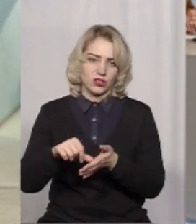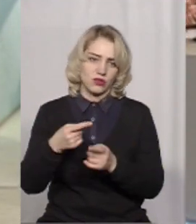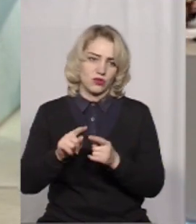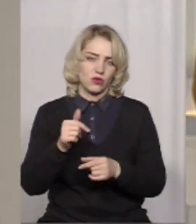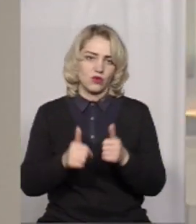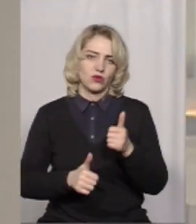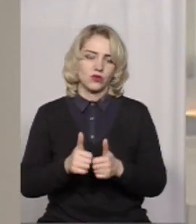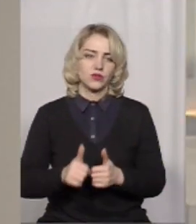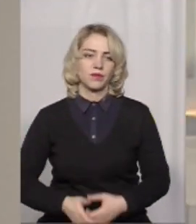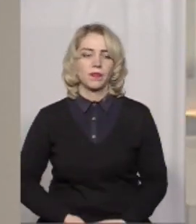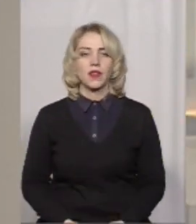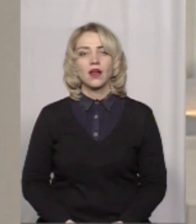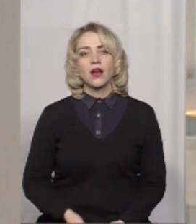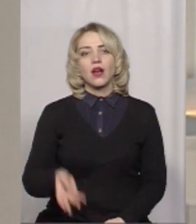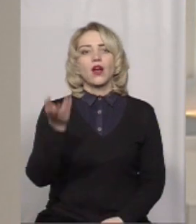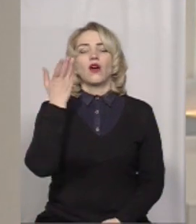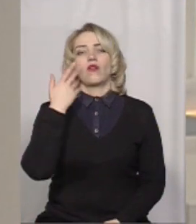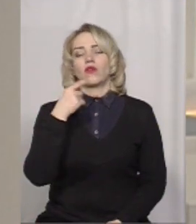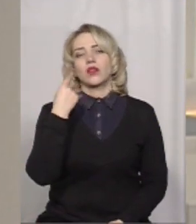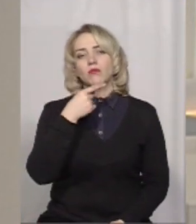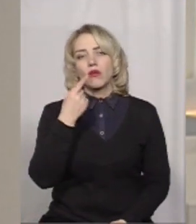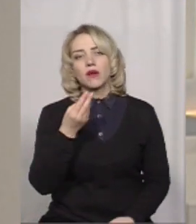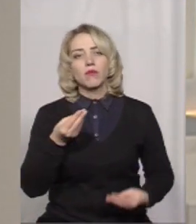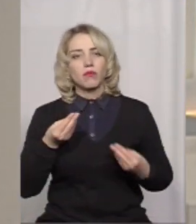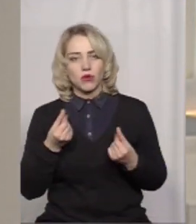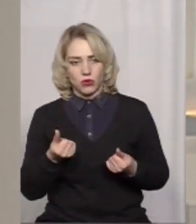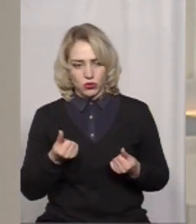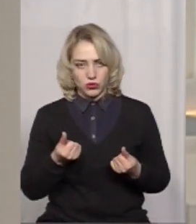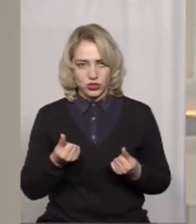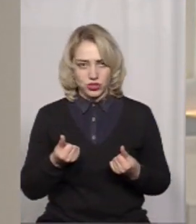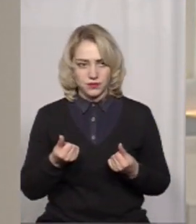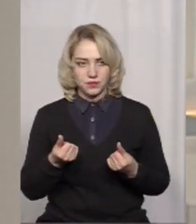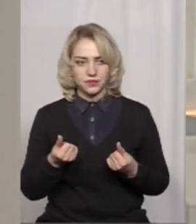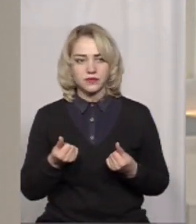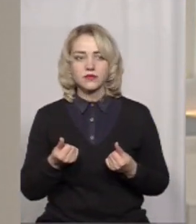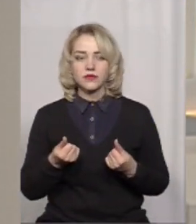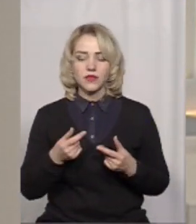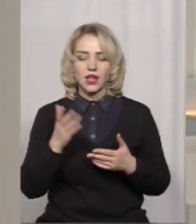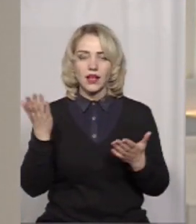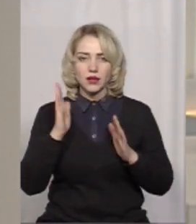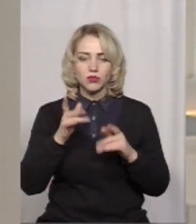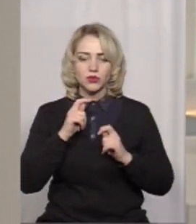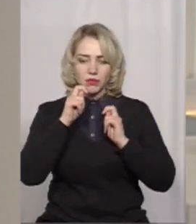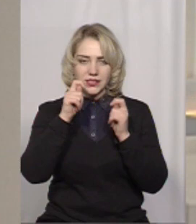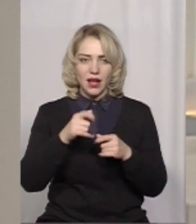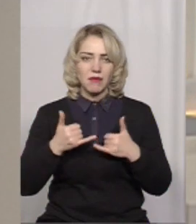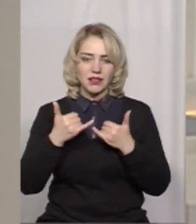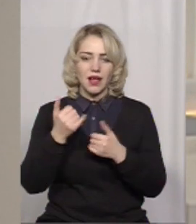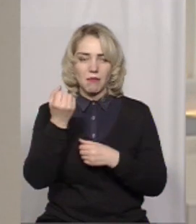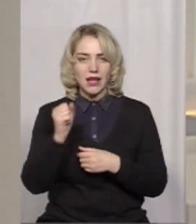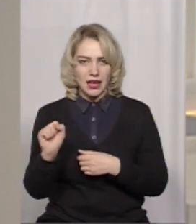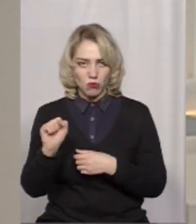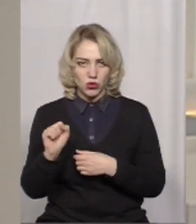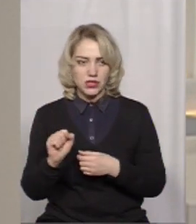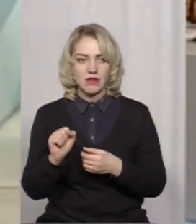конкурсу. І от коли йдеться про гроші, які будуть призами для переможців, чи